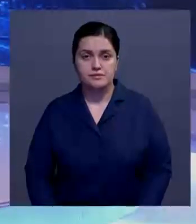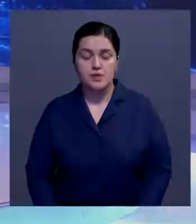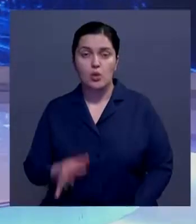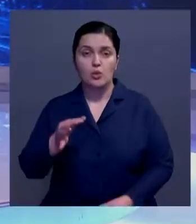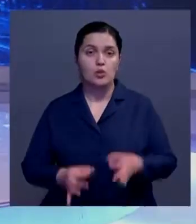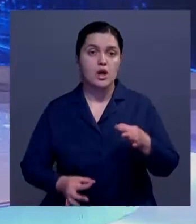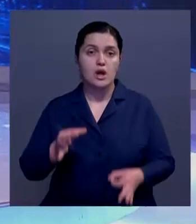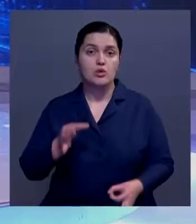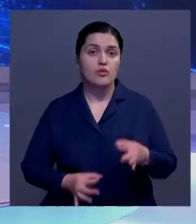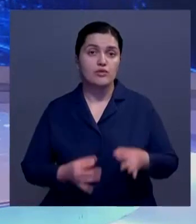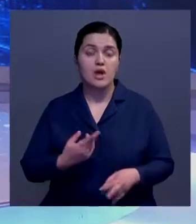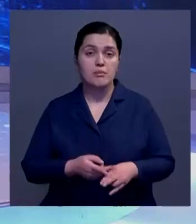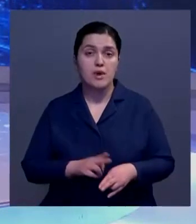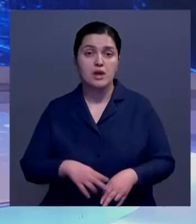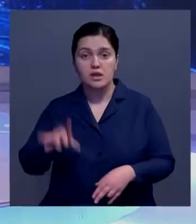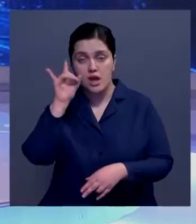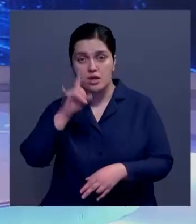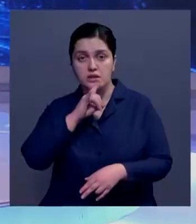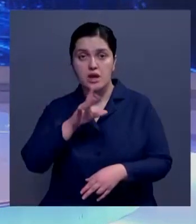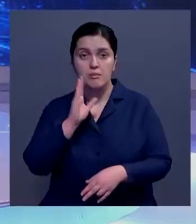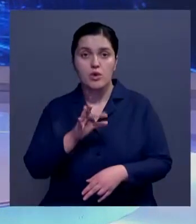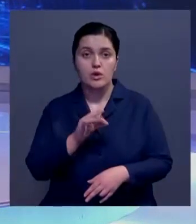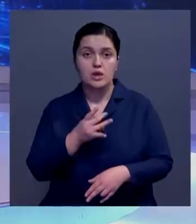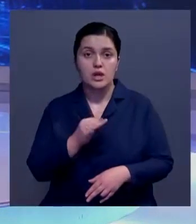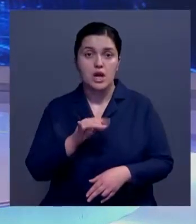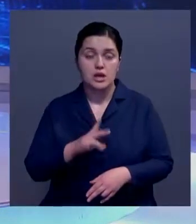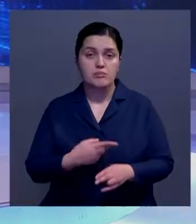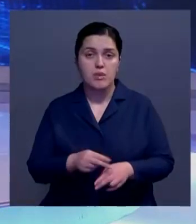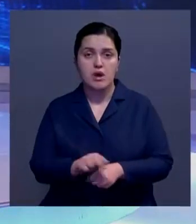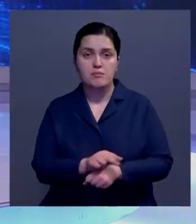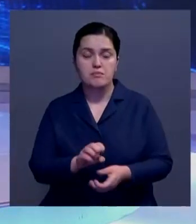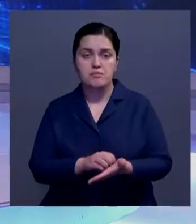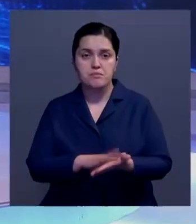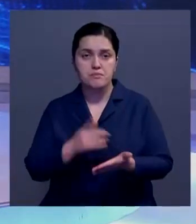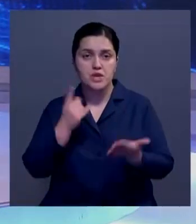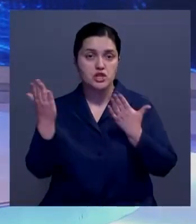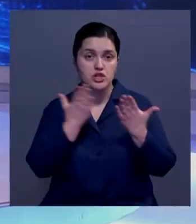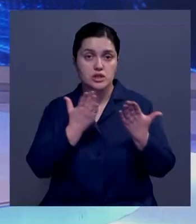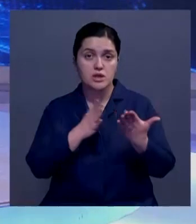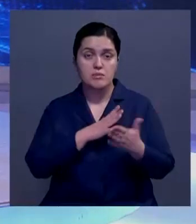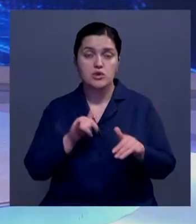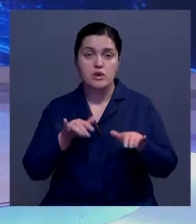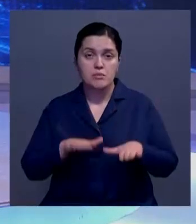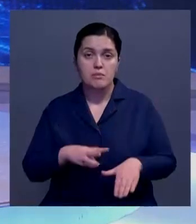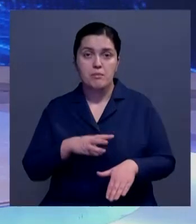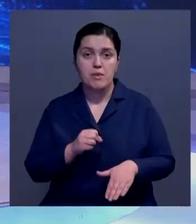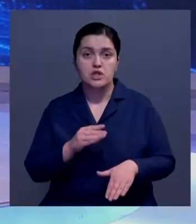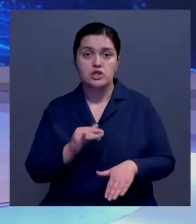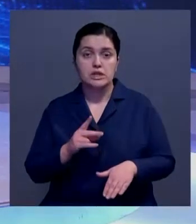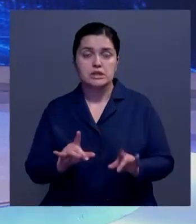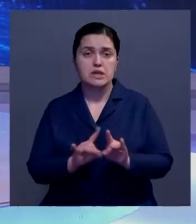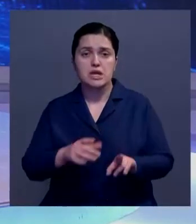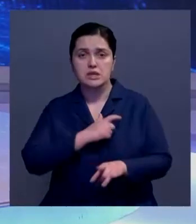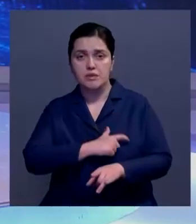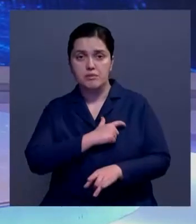Уголовное судопроизводство в Казахстане смогут вести онлайн. Соответствующие поправки в первом чтении приняли сегодня в Мажелесе. Как рассказал